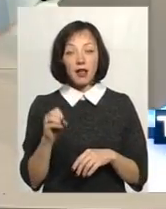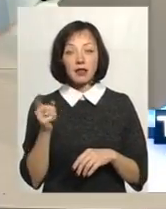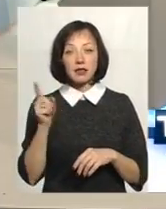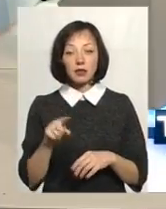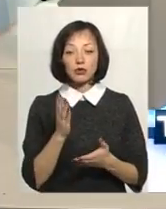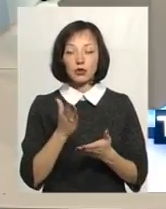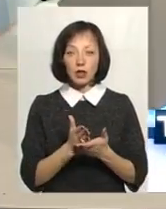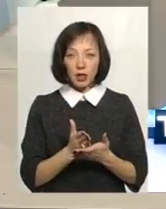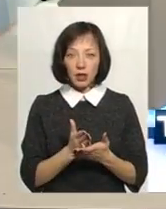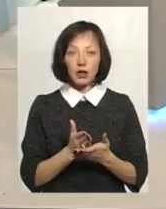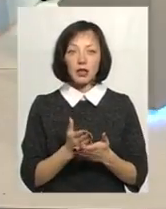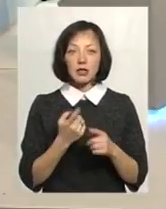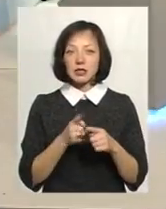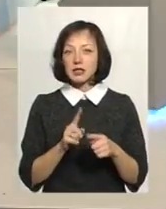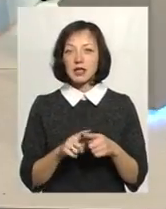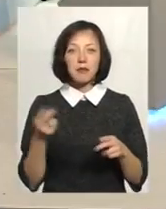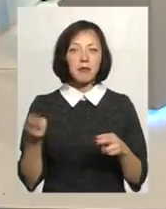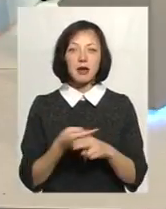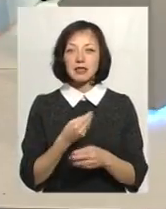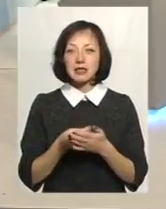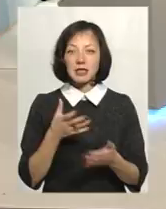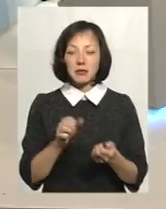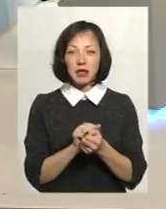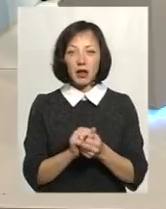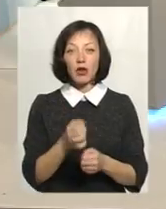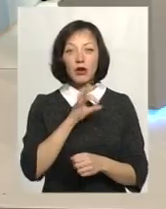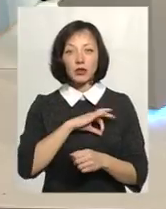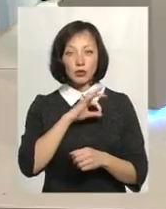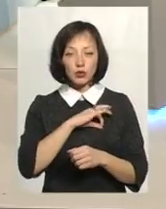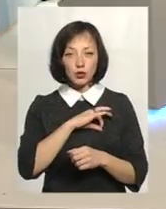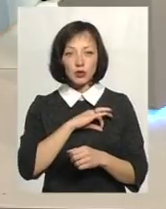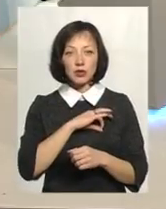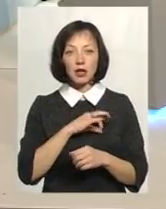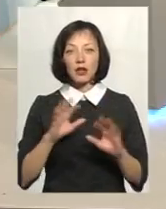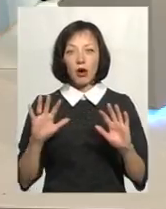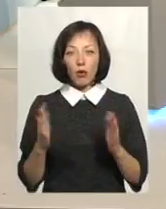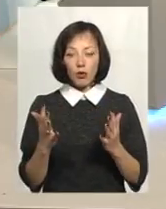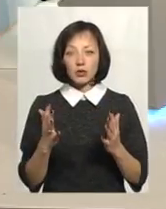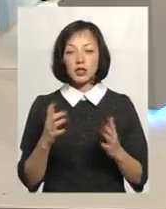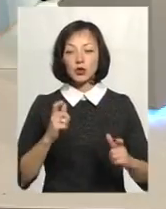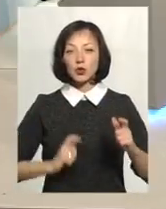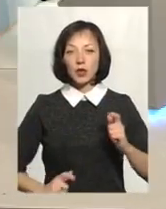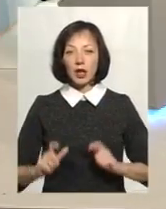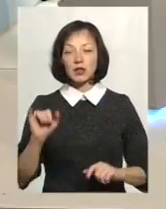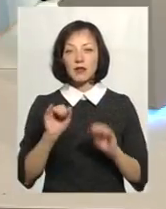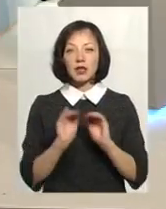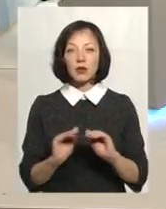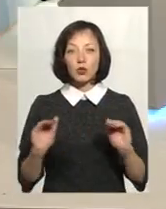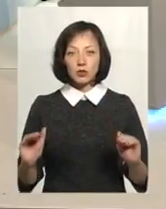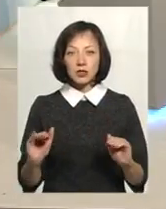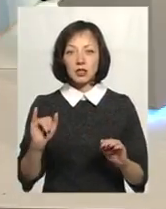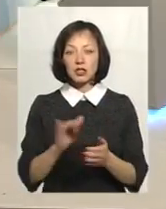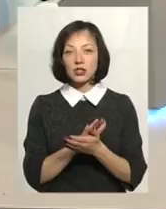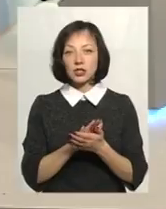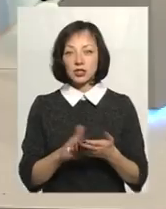є, знаходиться, це безцінний матеріал. І користуючи, звичайно, нагодою і студентів, і учнів, і